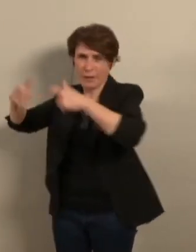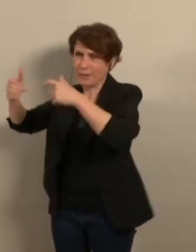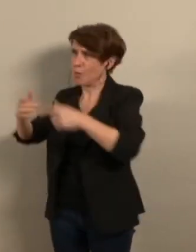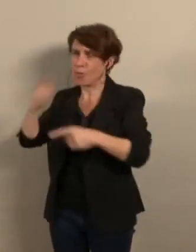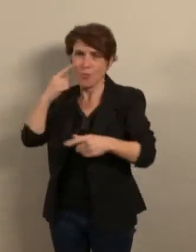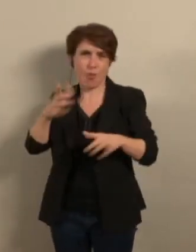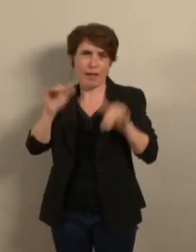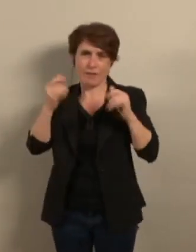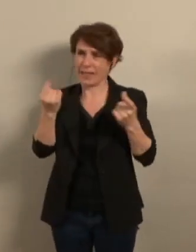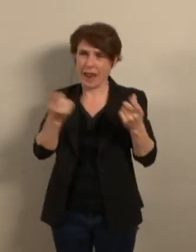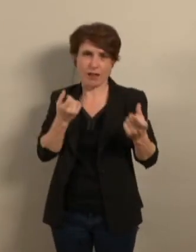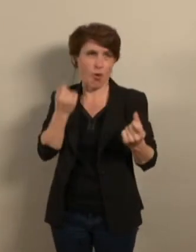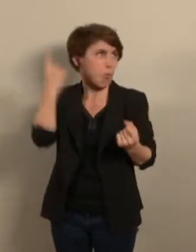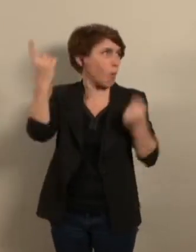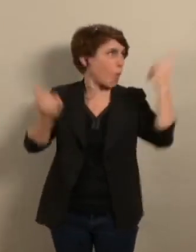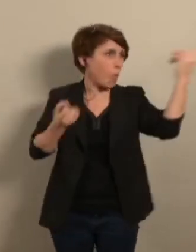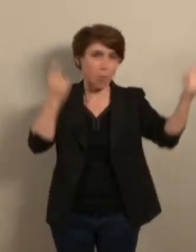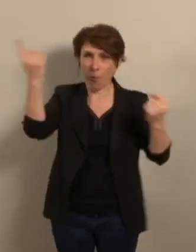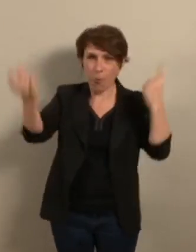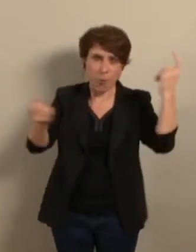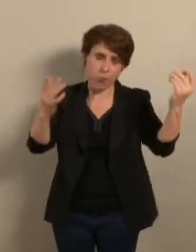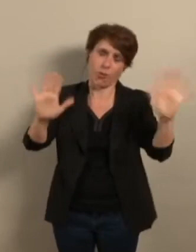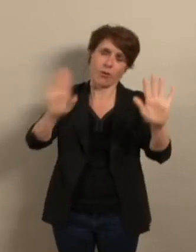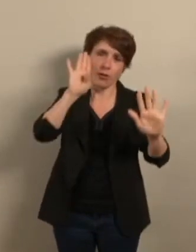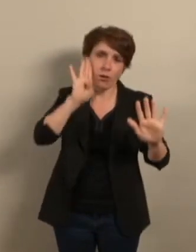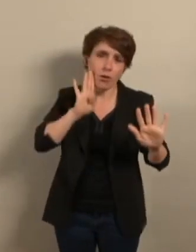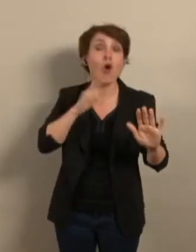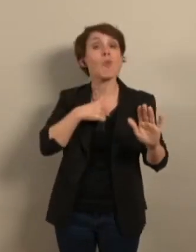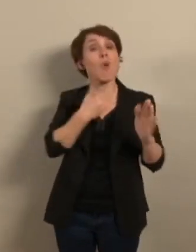fenêtres, je vous soumets les deux amendements suivants.